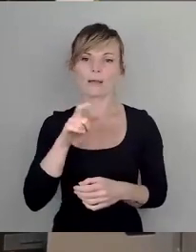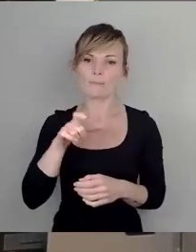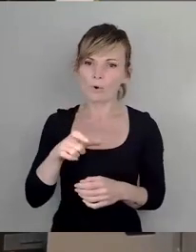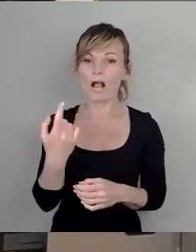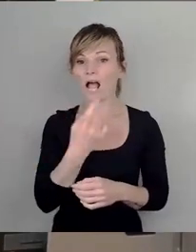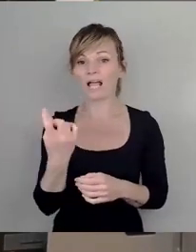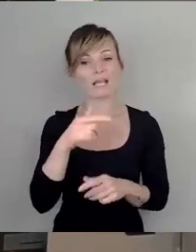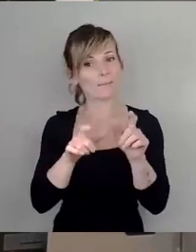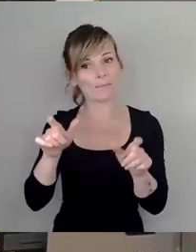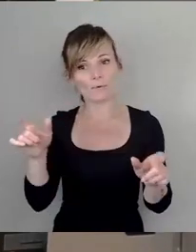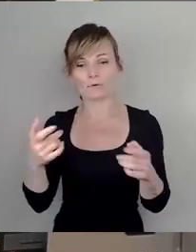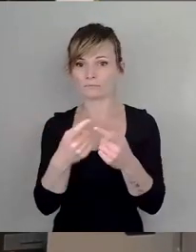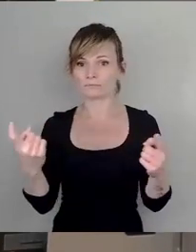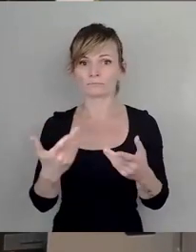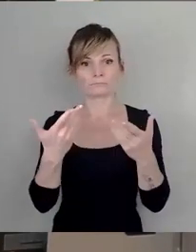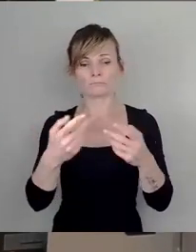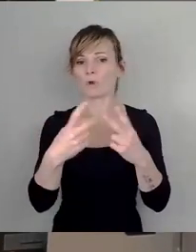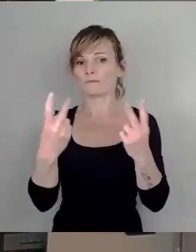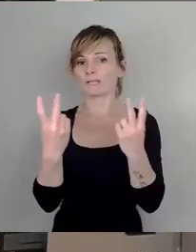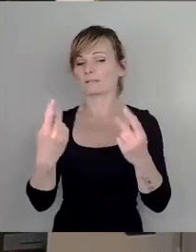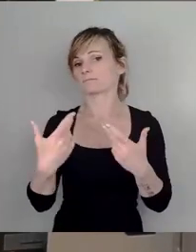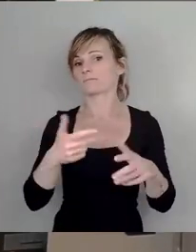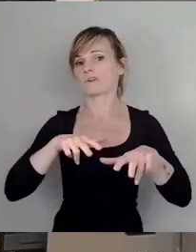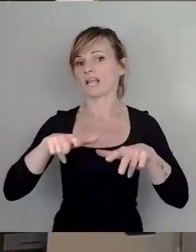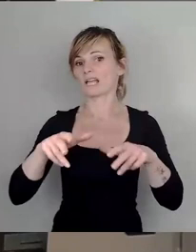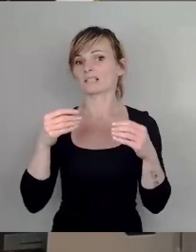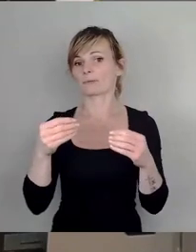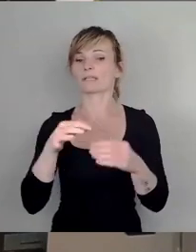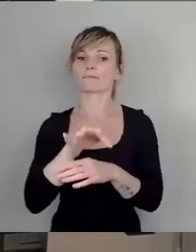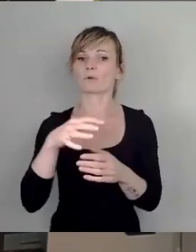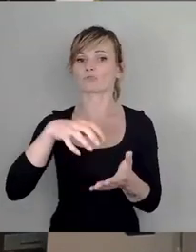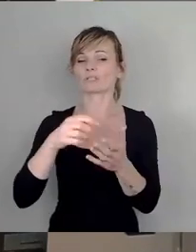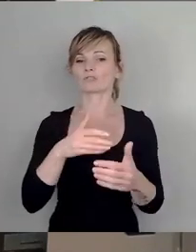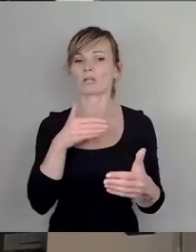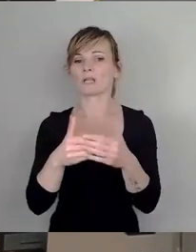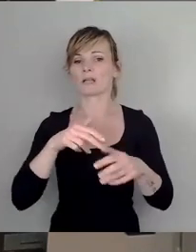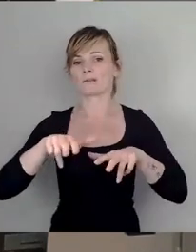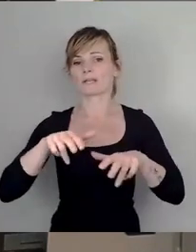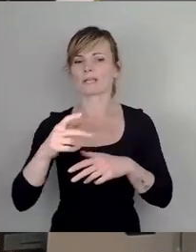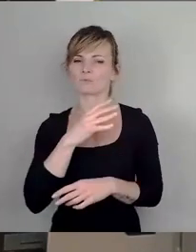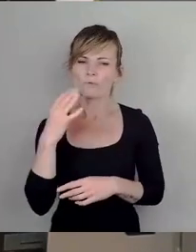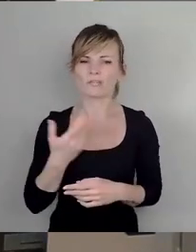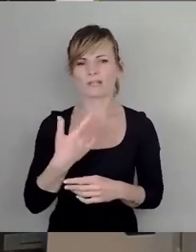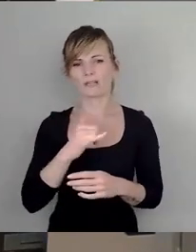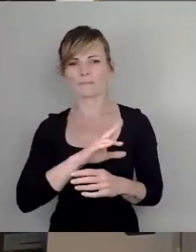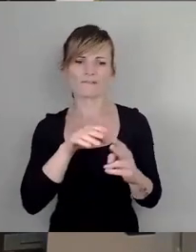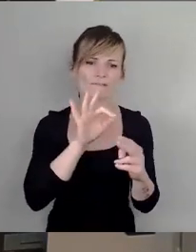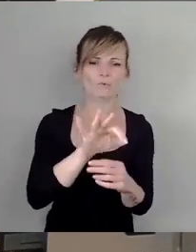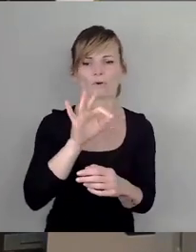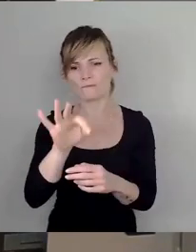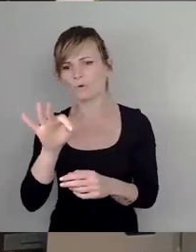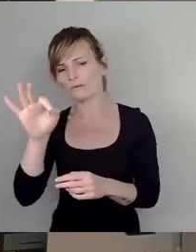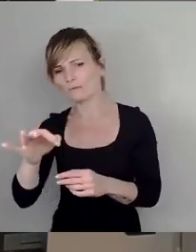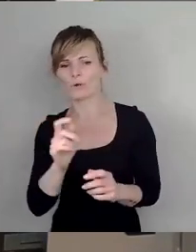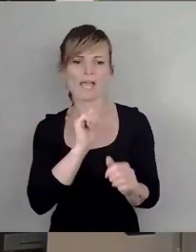öffentliche Verkehrsmittel, gerade im städtischen Nahverkehr, so viel die Hand, mit Hilfe und allem,